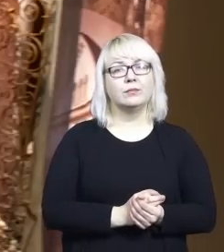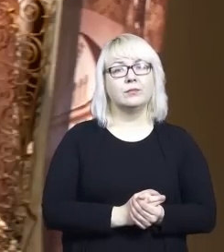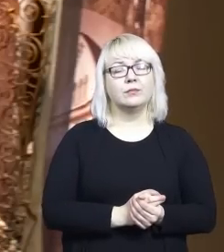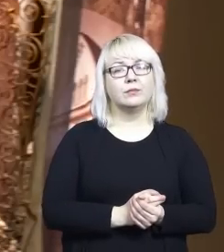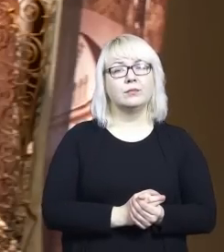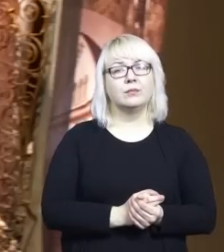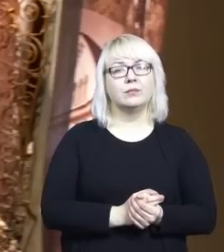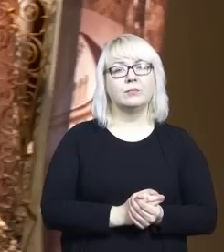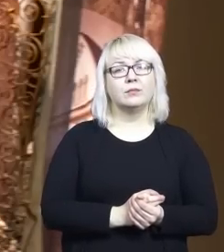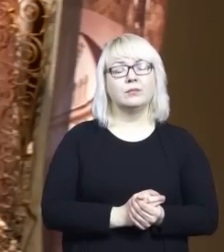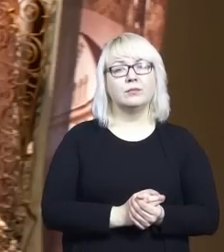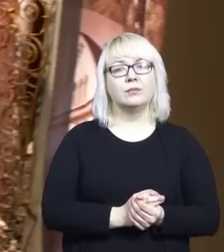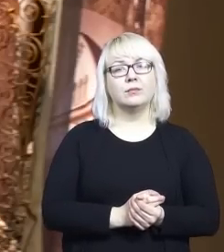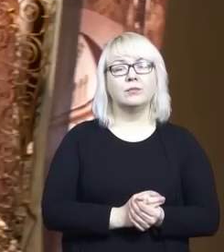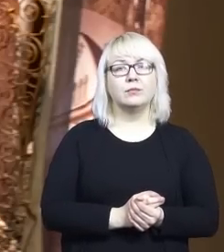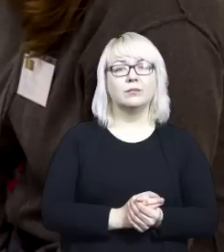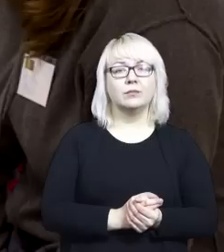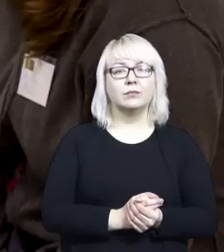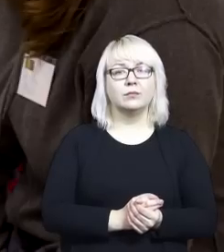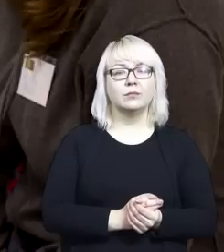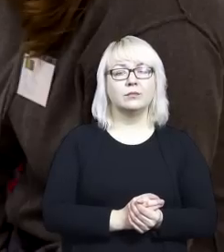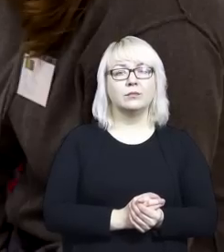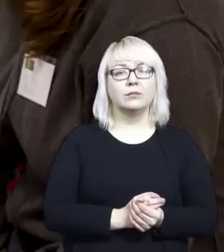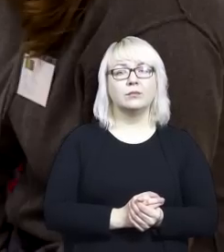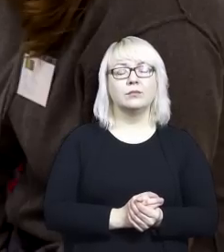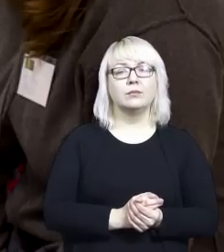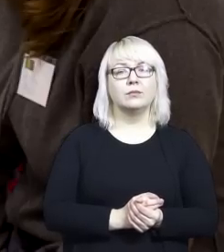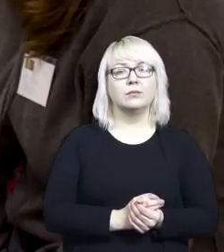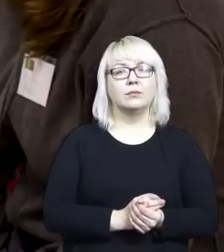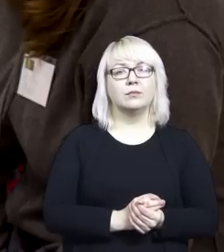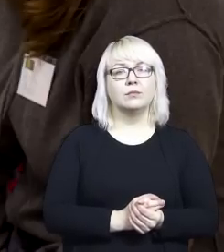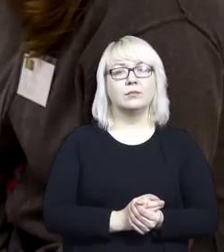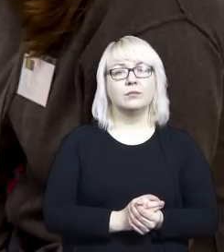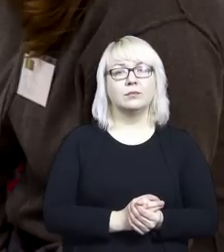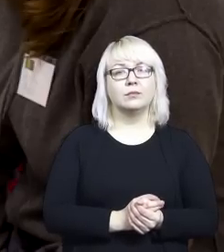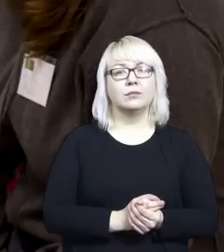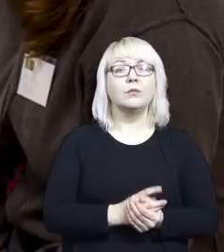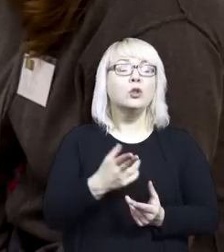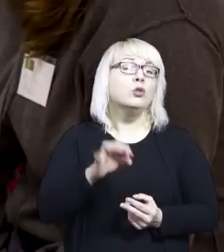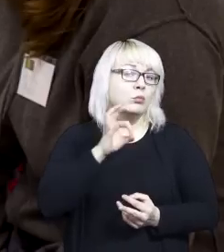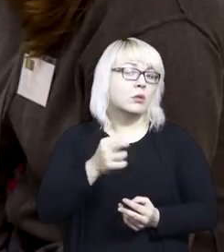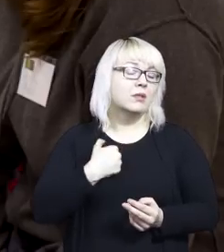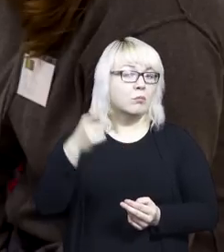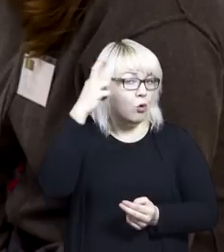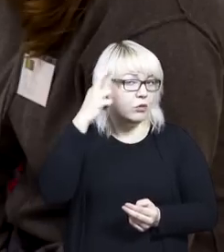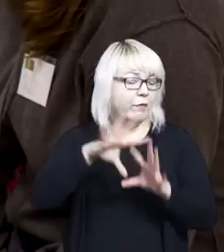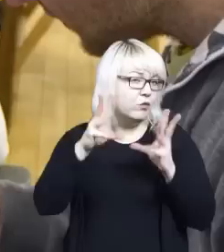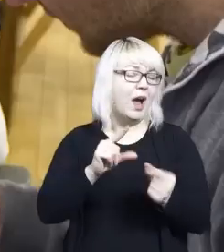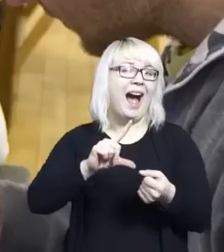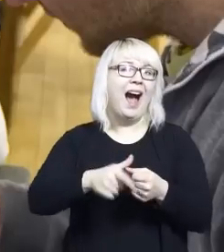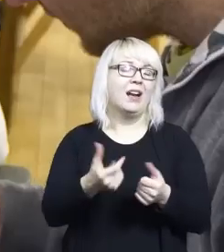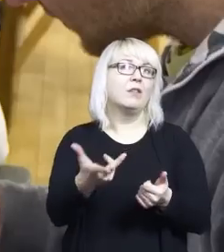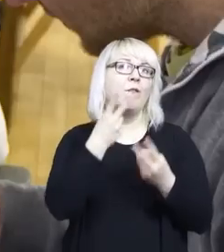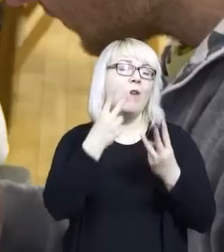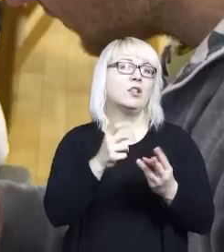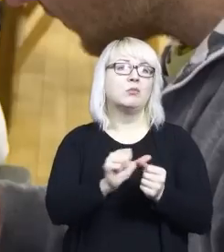próbą udostępnienia dla mnie, stworzenia mi dostępu do takich, do tej niepełnosprawności, które ja sama nie